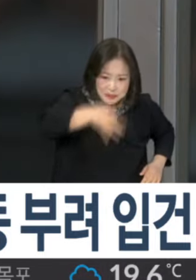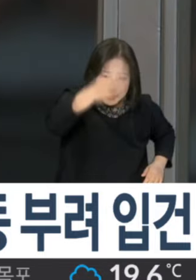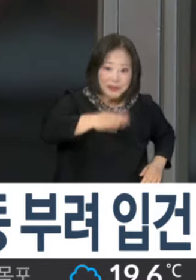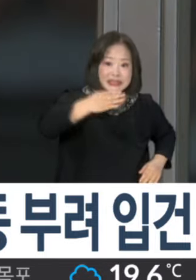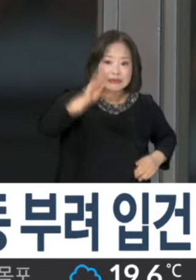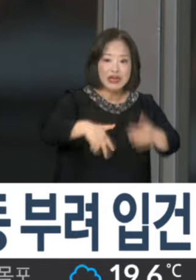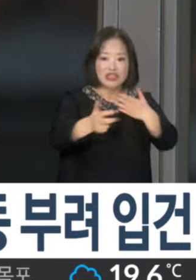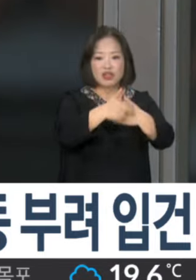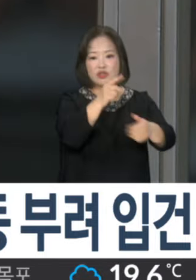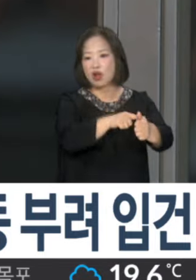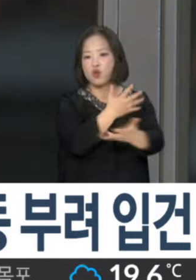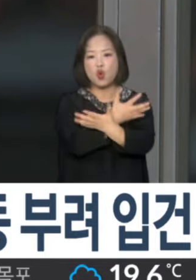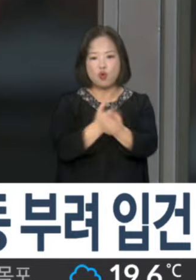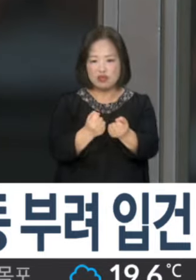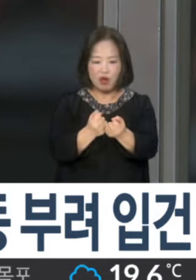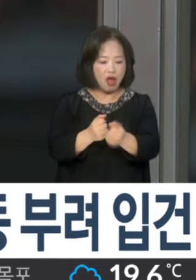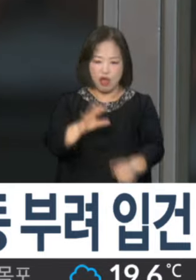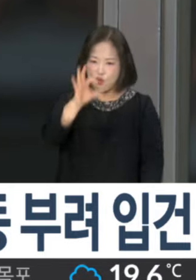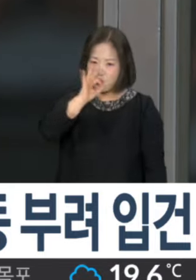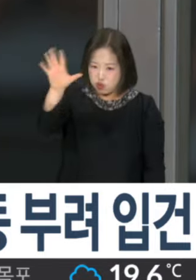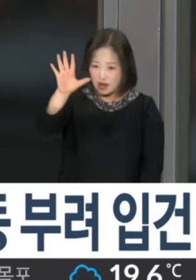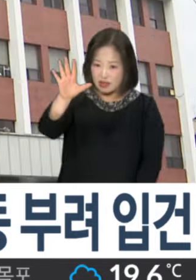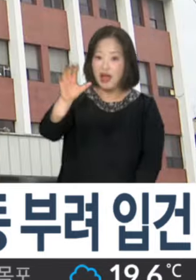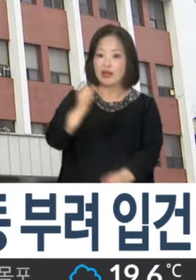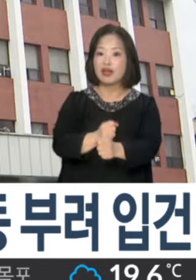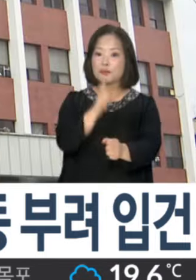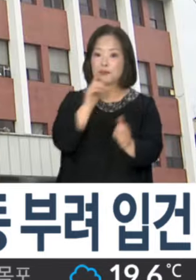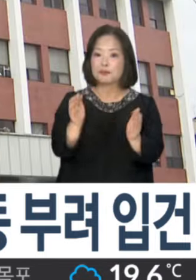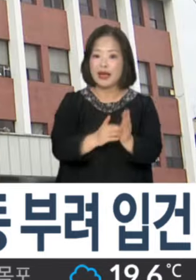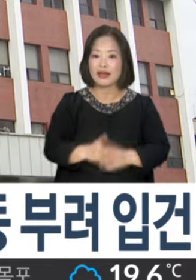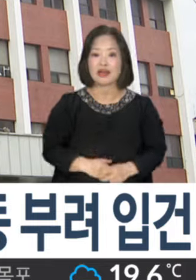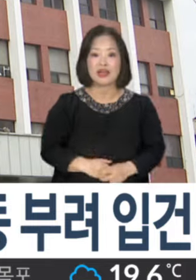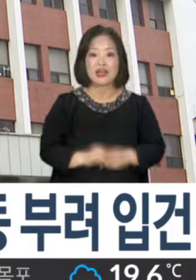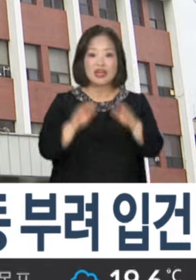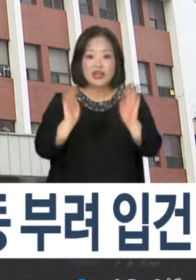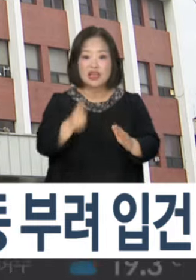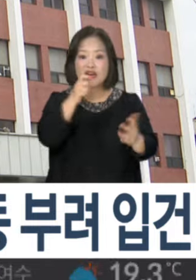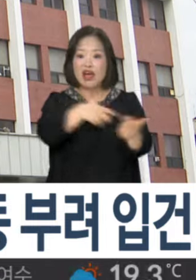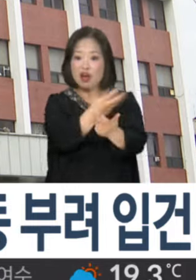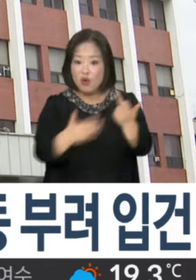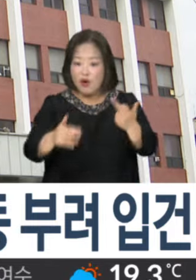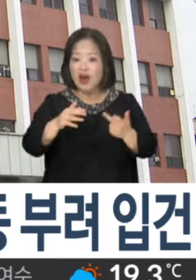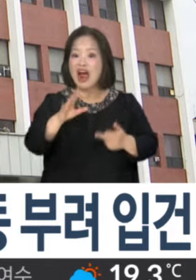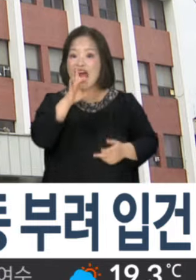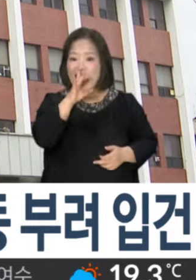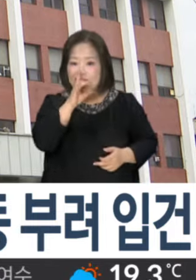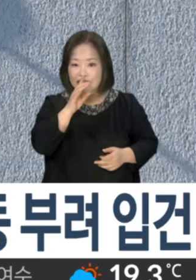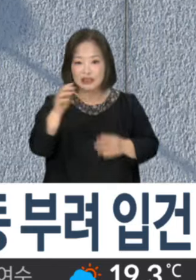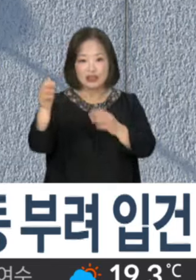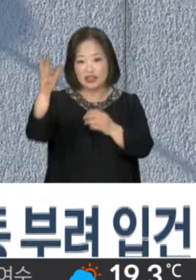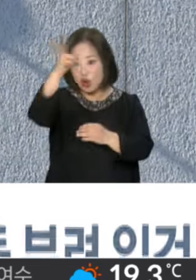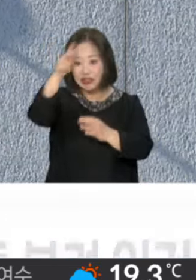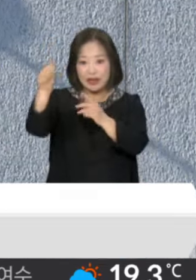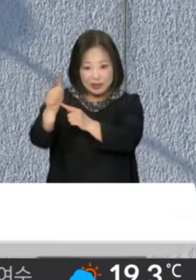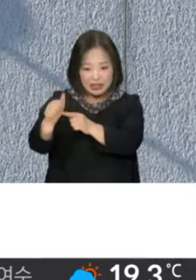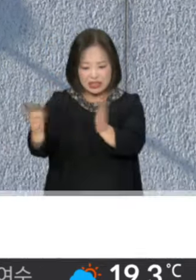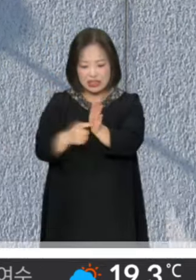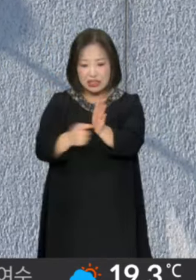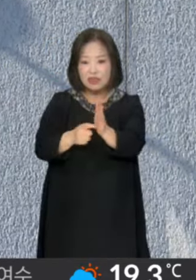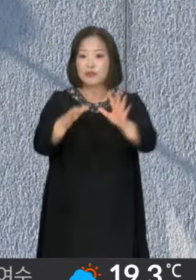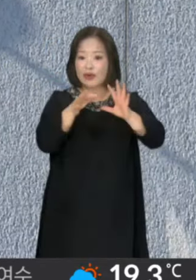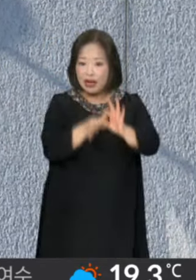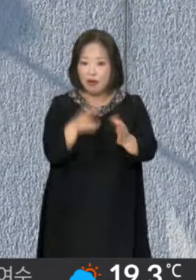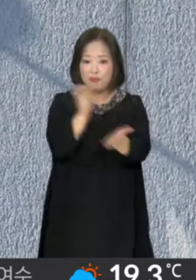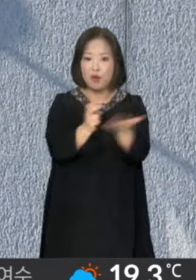의료진은 용서나 합의할 예정이 없는 것으로 전해졌습니다. 강원 강릉경찰서는 A 경사를 응급의료에